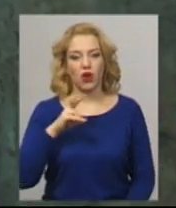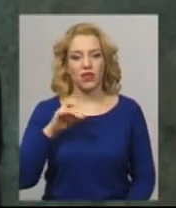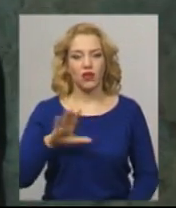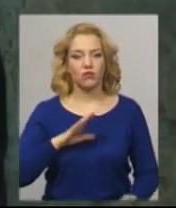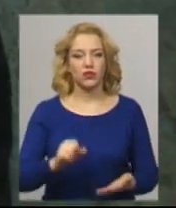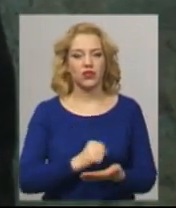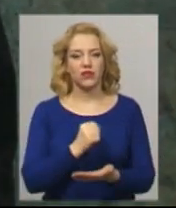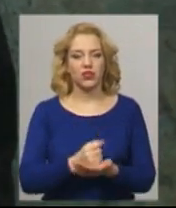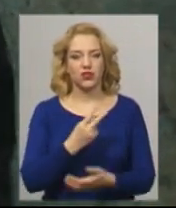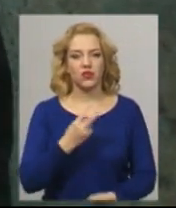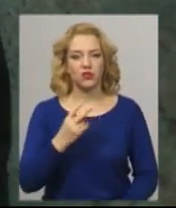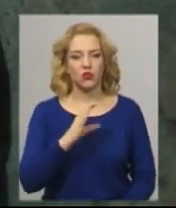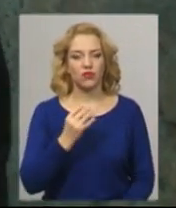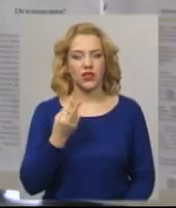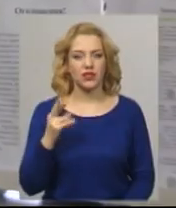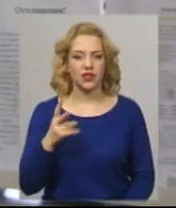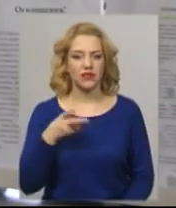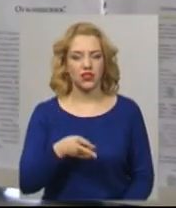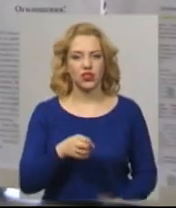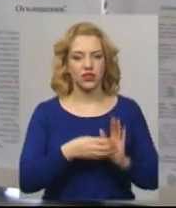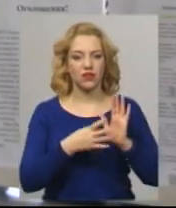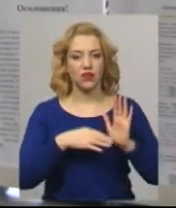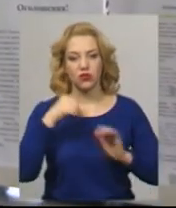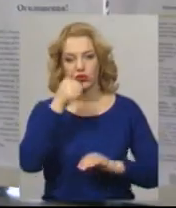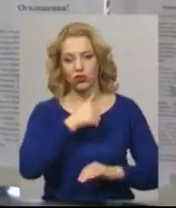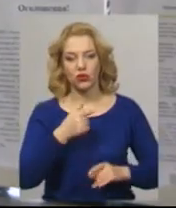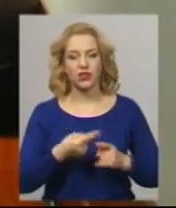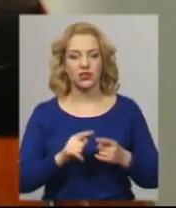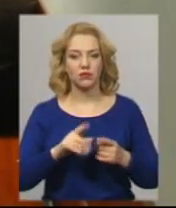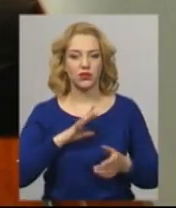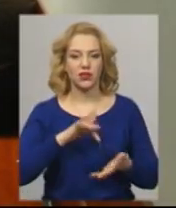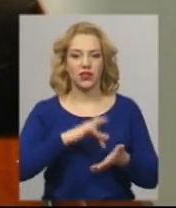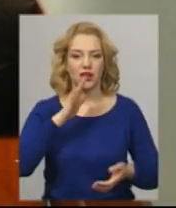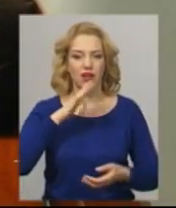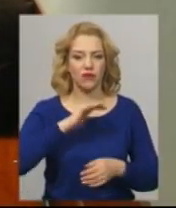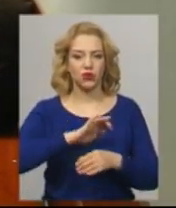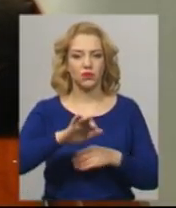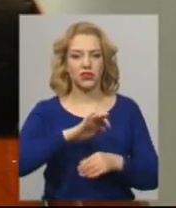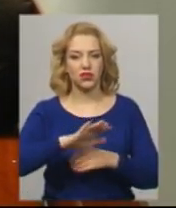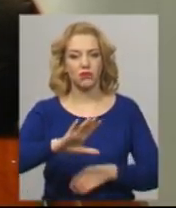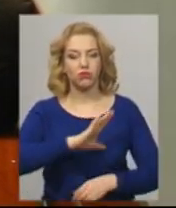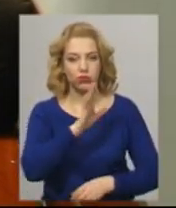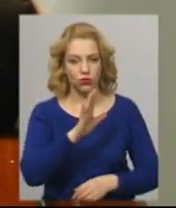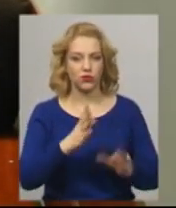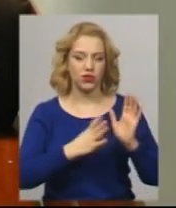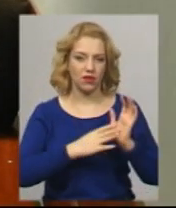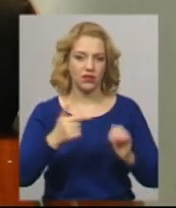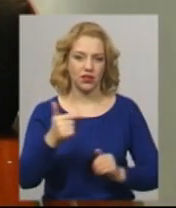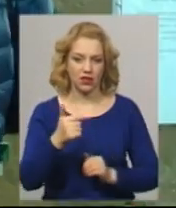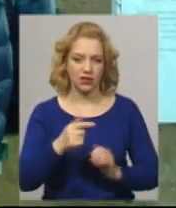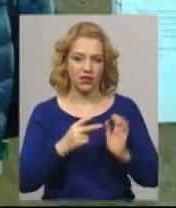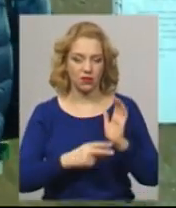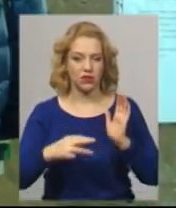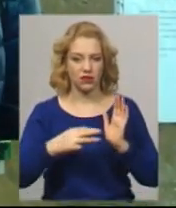затверджені 22 вересня 2019 року і складали централізоване водопостачання 9,78 гривень